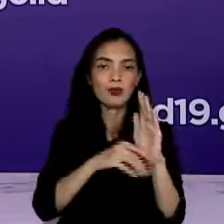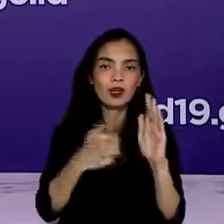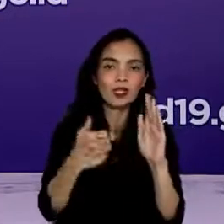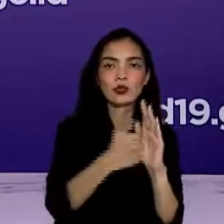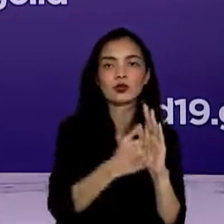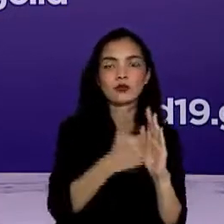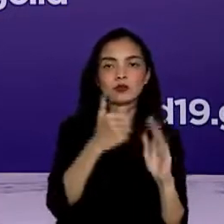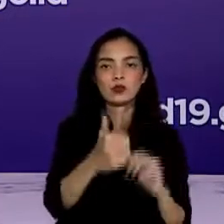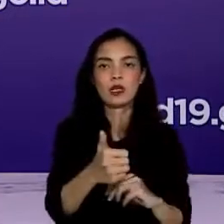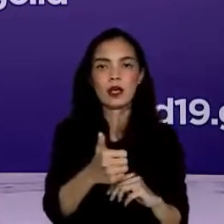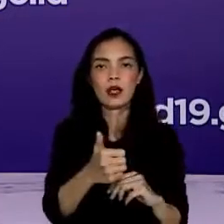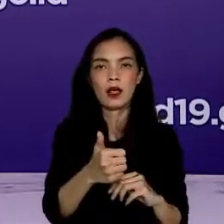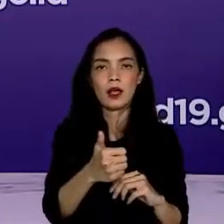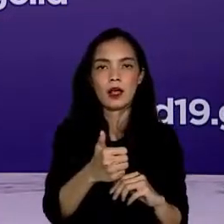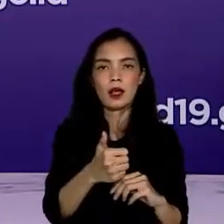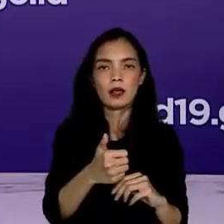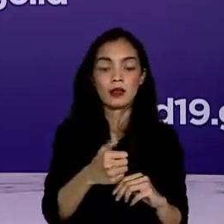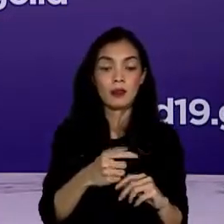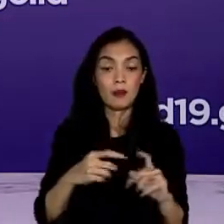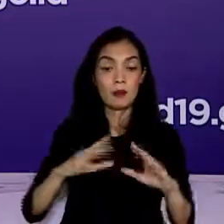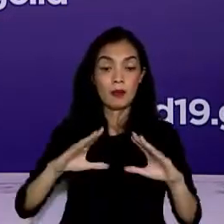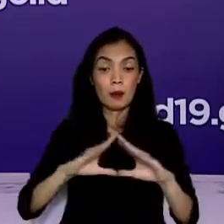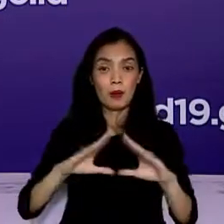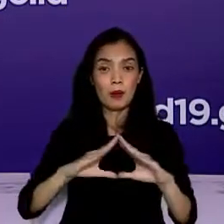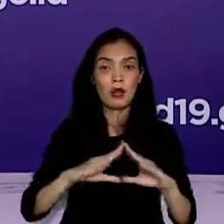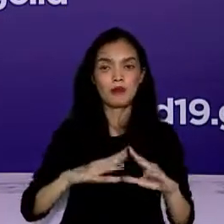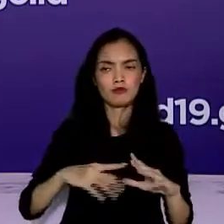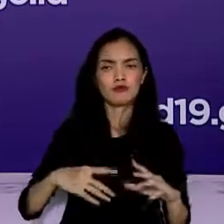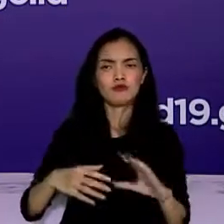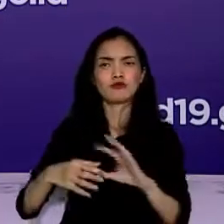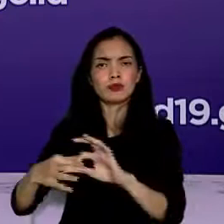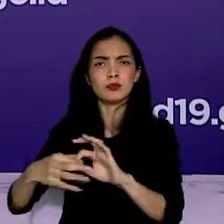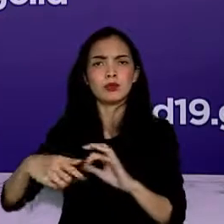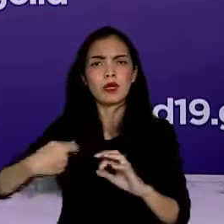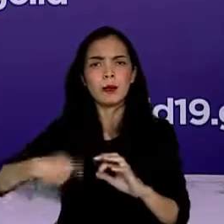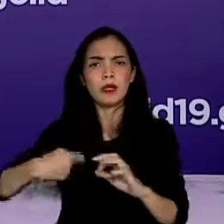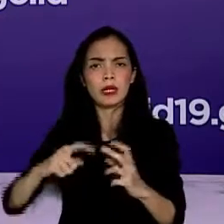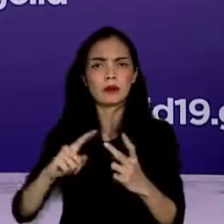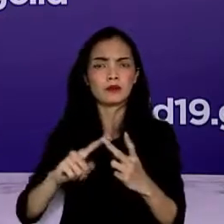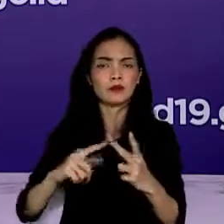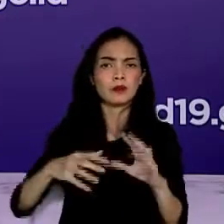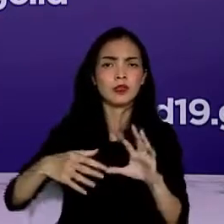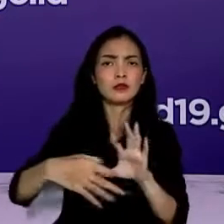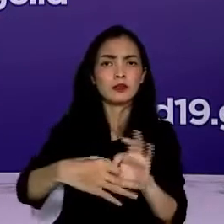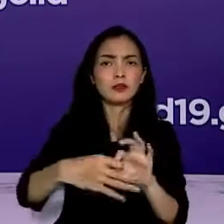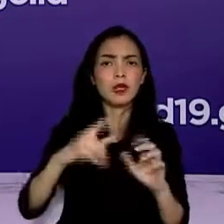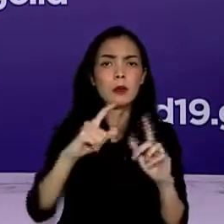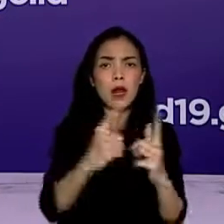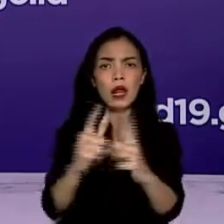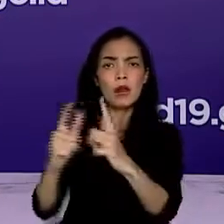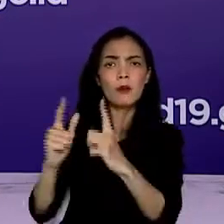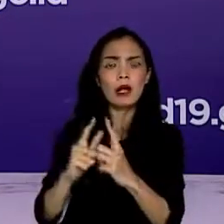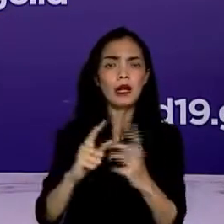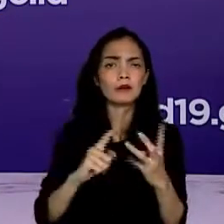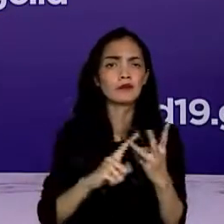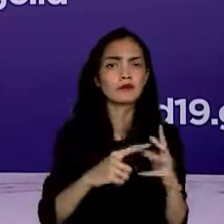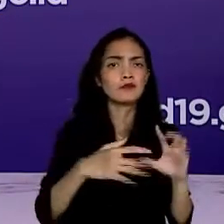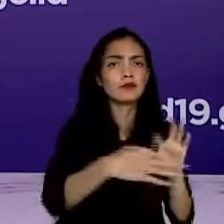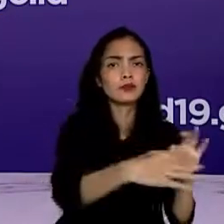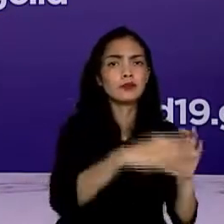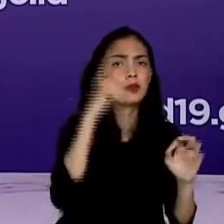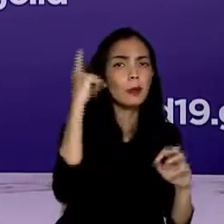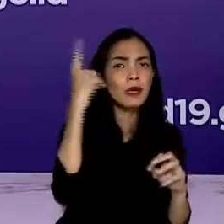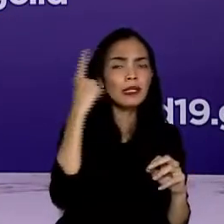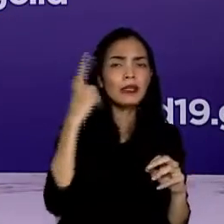Melalui kerjasama dengan berbagai kementerian, lembaga, dan pemerintah daerah, BNPB telah menyediakan lebih dari